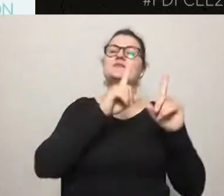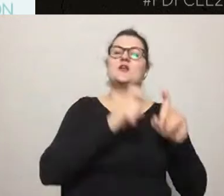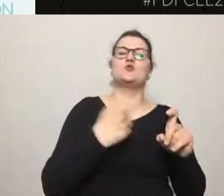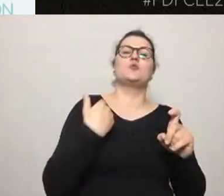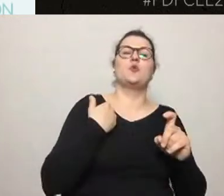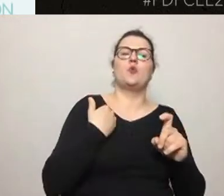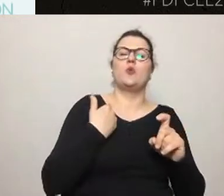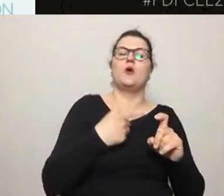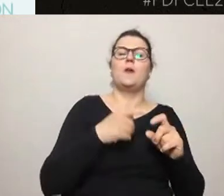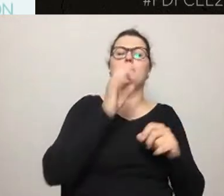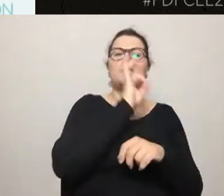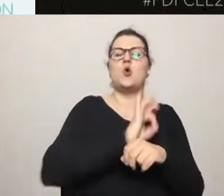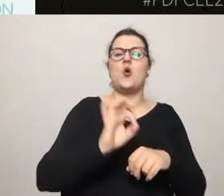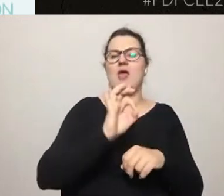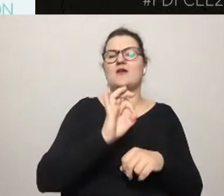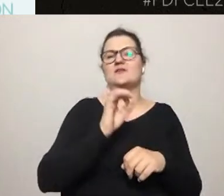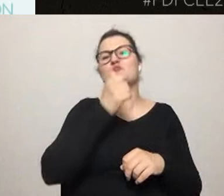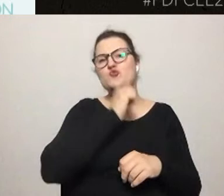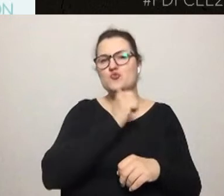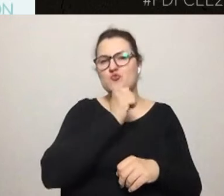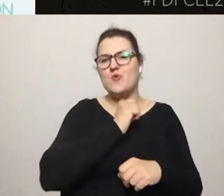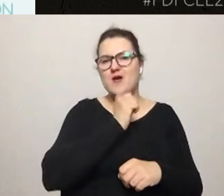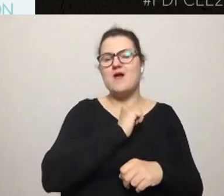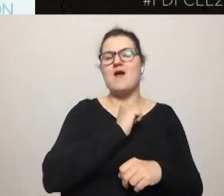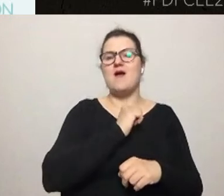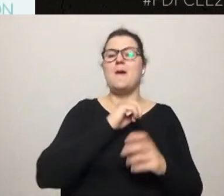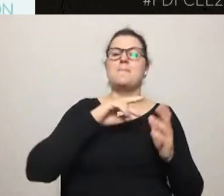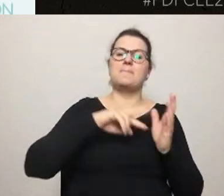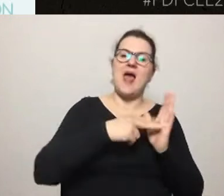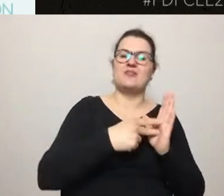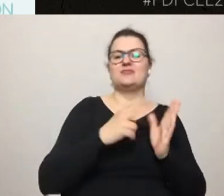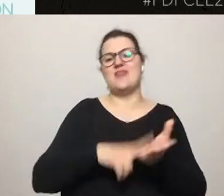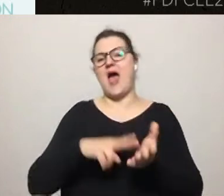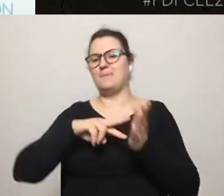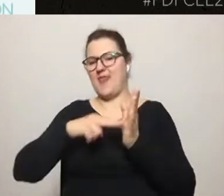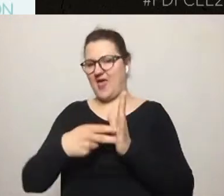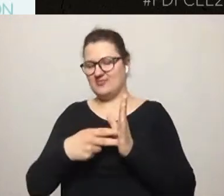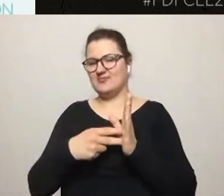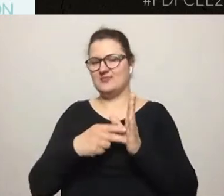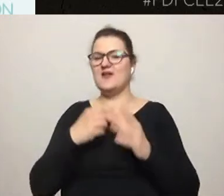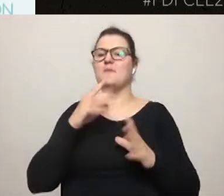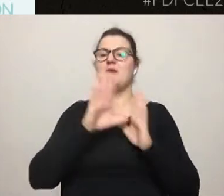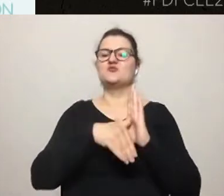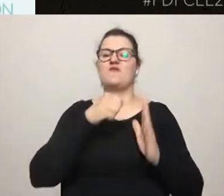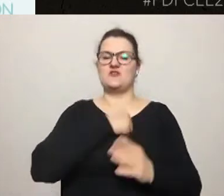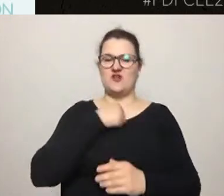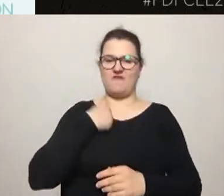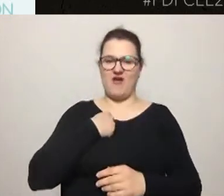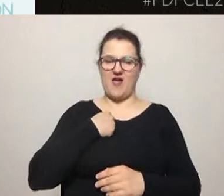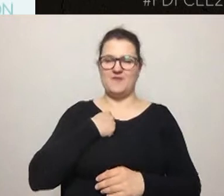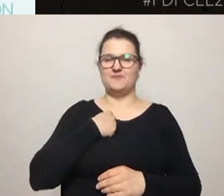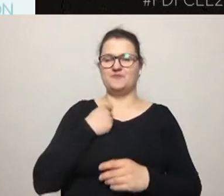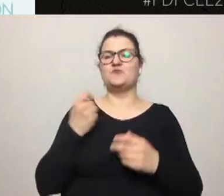powiedzmy bardziej testującego, plan na plan w mieście Warszawa. Miasto wspólnie z organizacjami